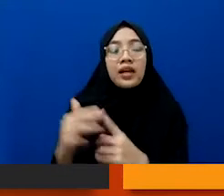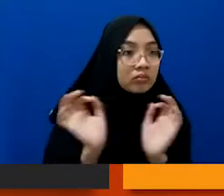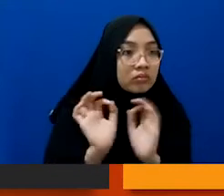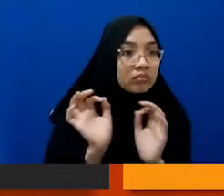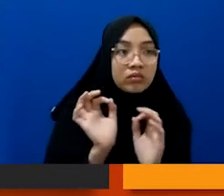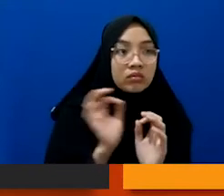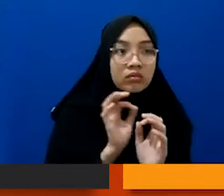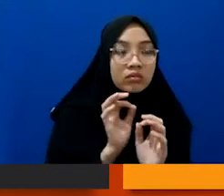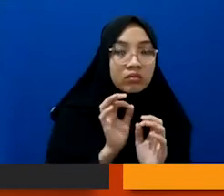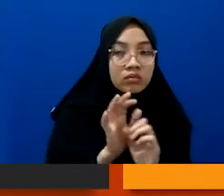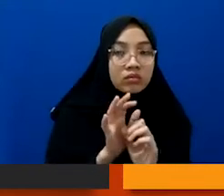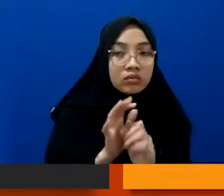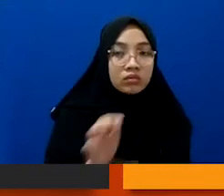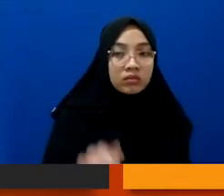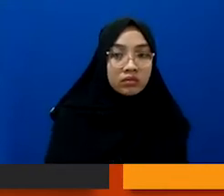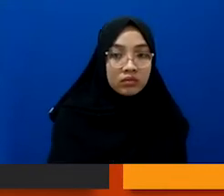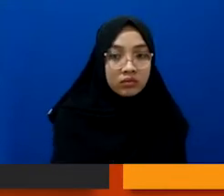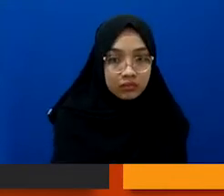melalui gambar, kalau televisi.